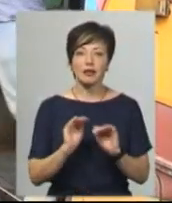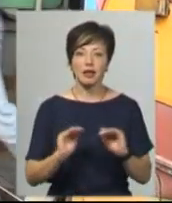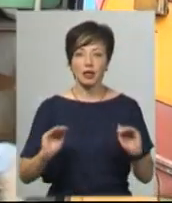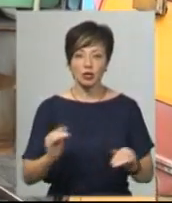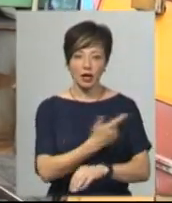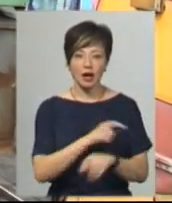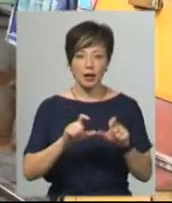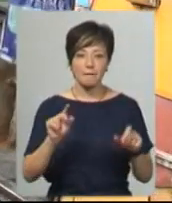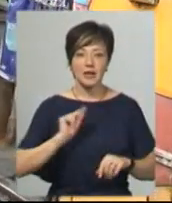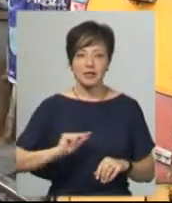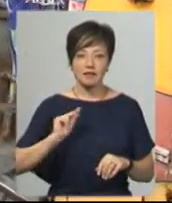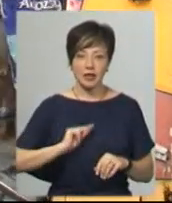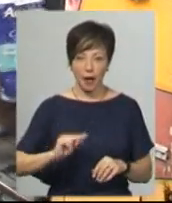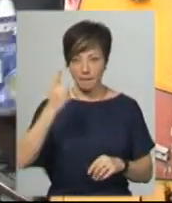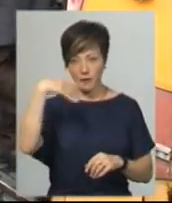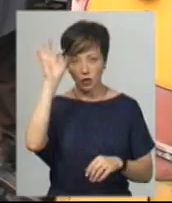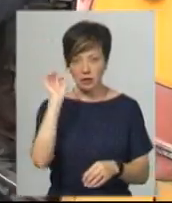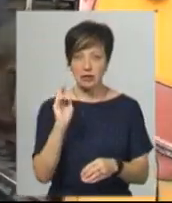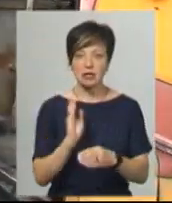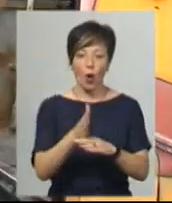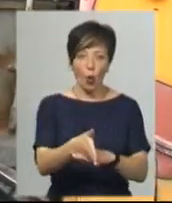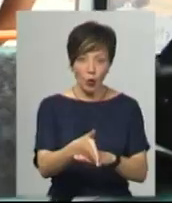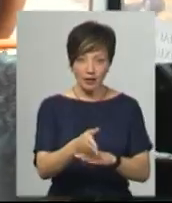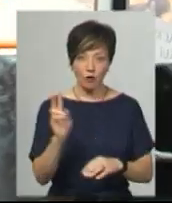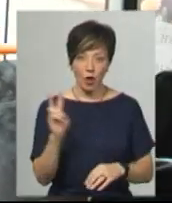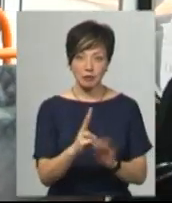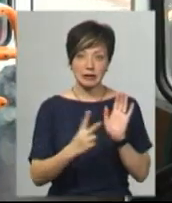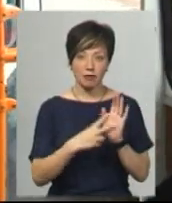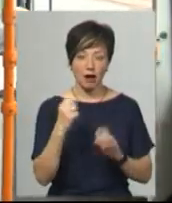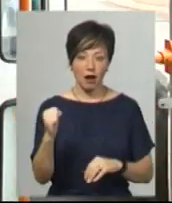працівник патрульної поліції заходить в тролейбус, котрий слідує за маршрутом 7А.